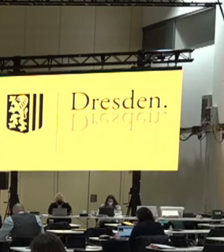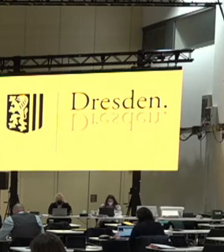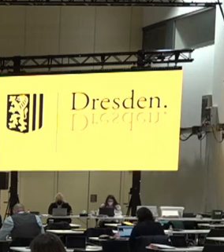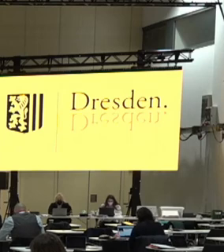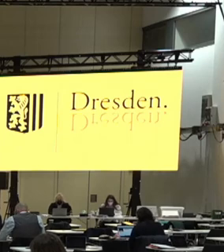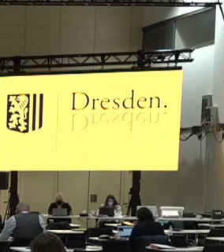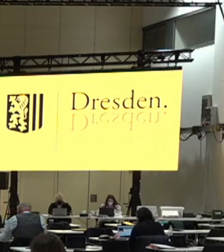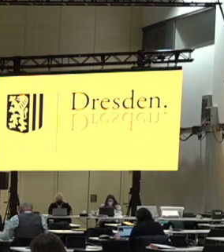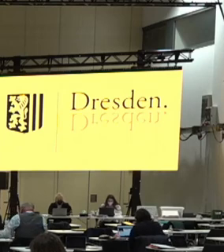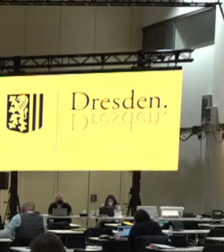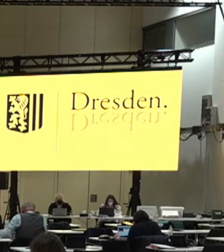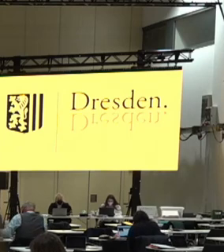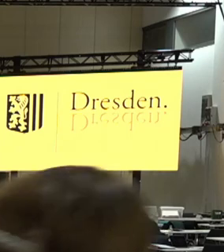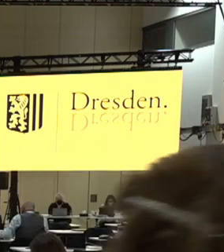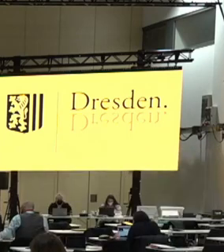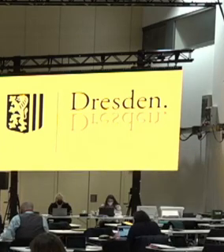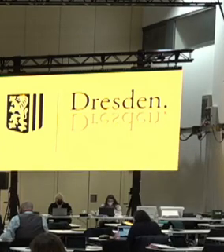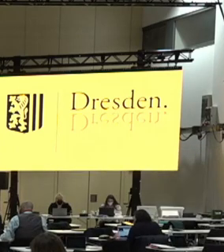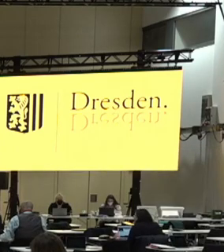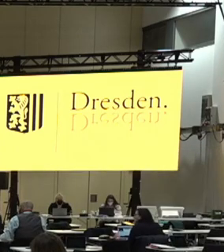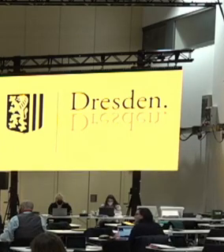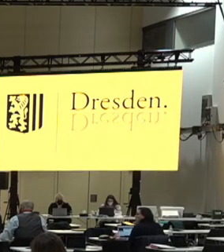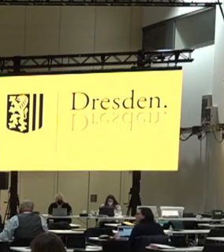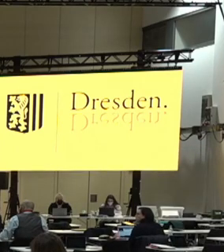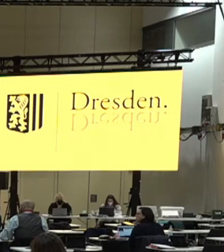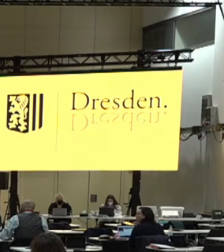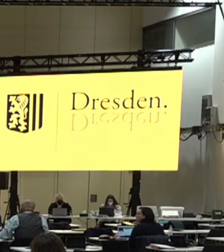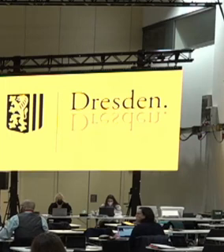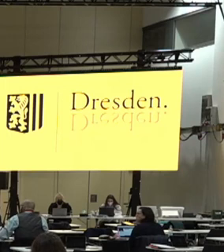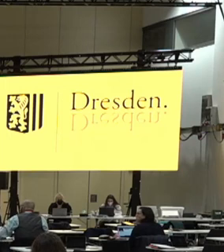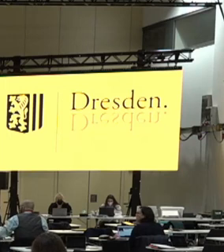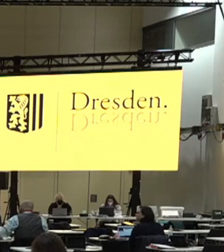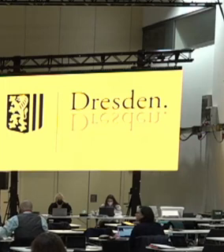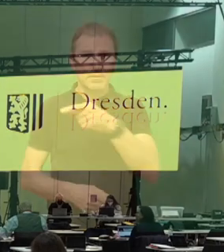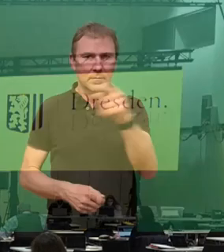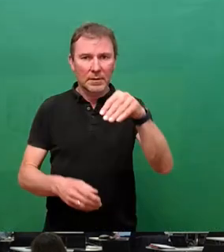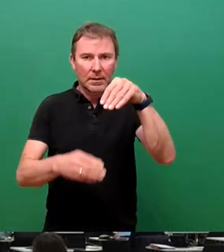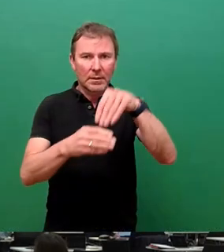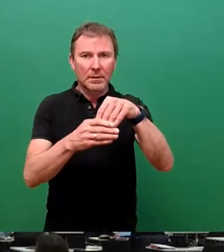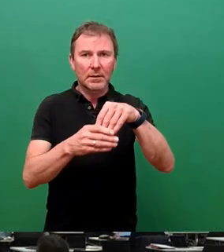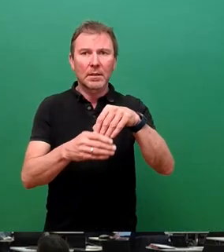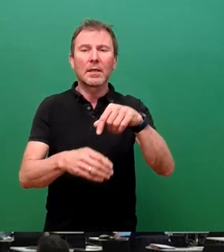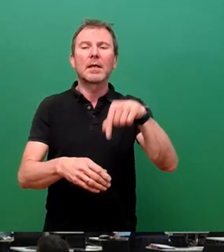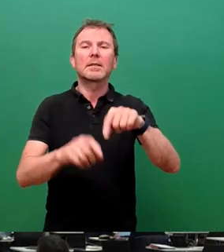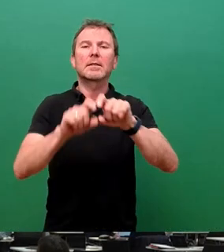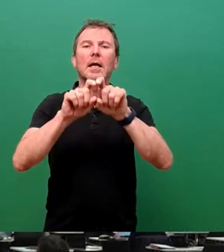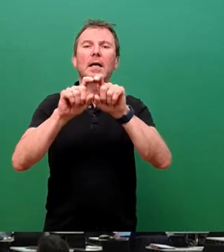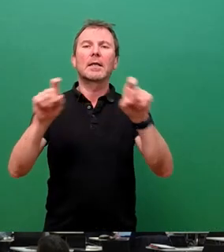was ich eingangs gesagt habe. Die Pause hat bei vielen dazu geführt, spätestens dass das Thema